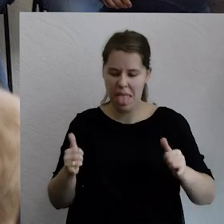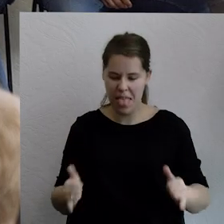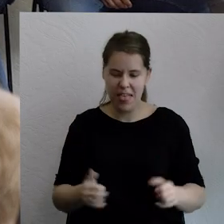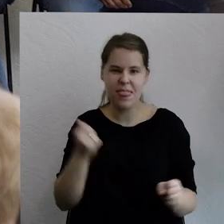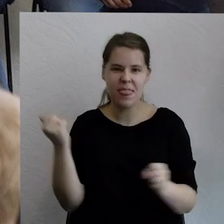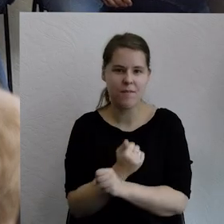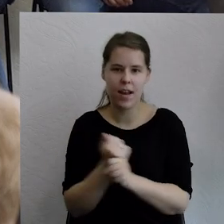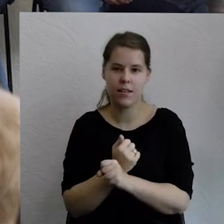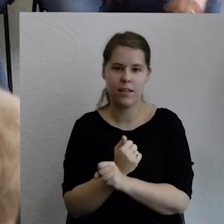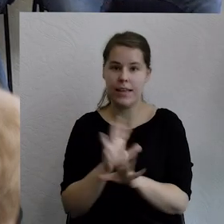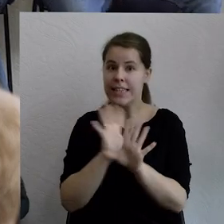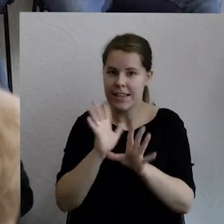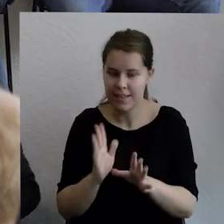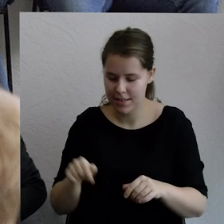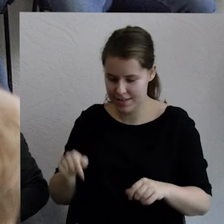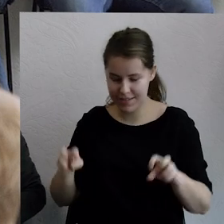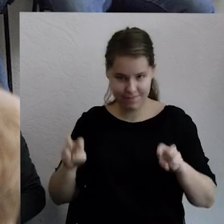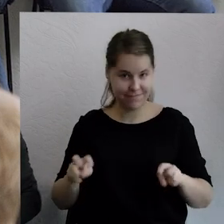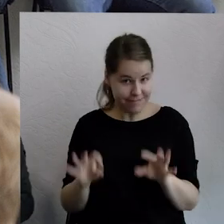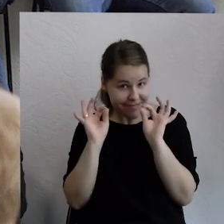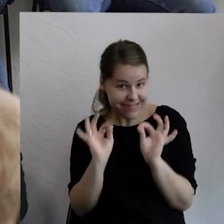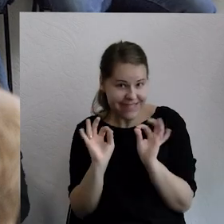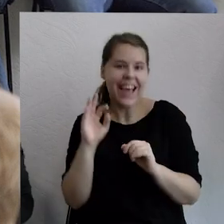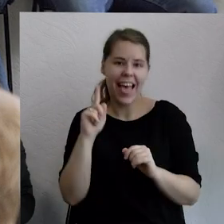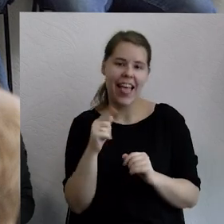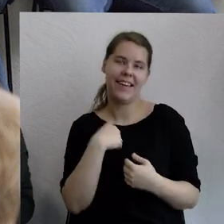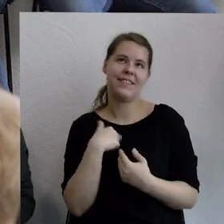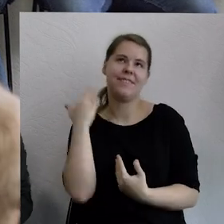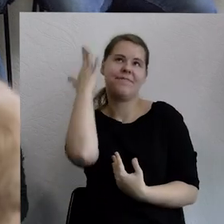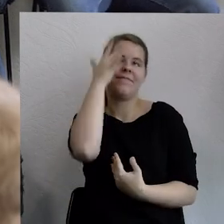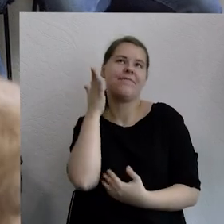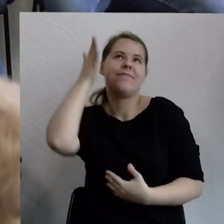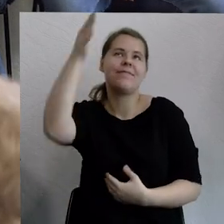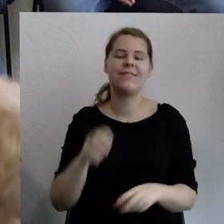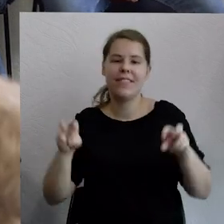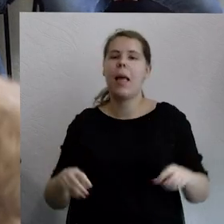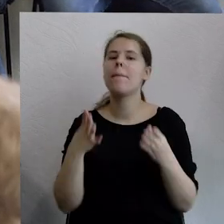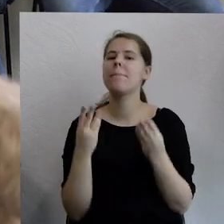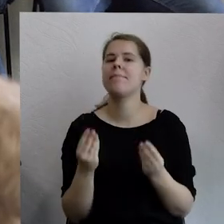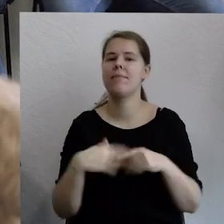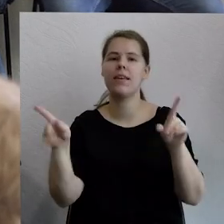nie żebym narzekała na te, które są tutaj, ale na pewno są to krzesła miękkie. Osoby mają świadomość swojej tożsamości.